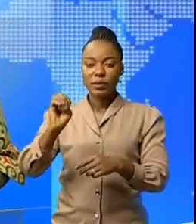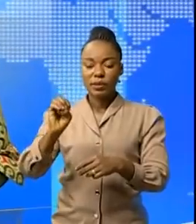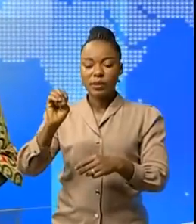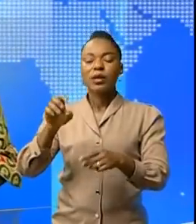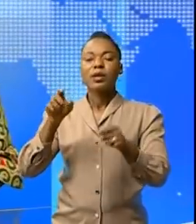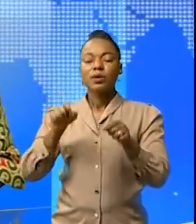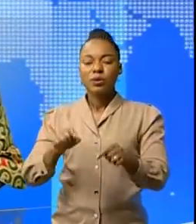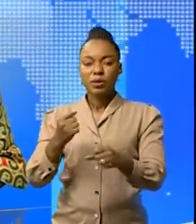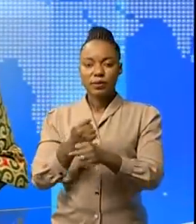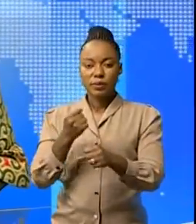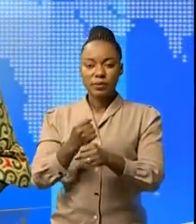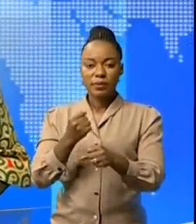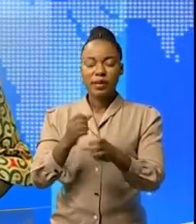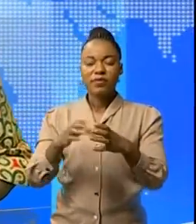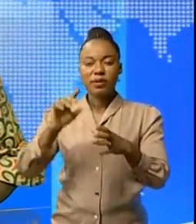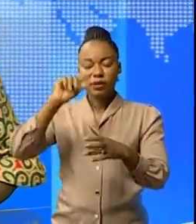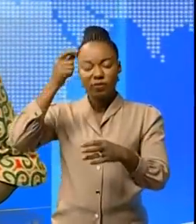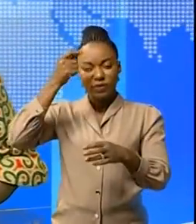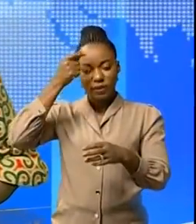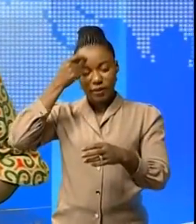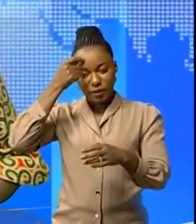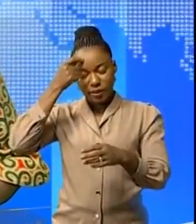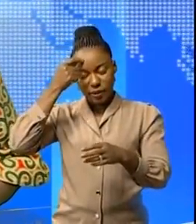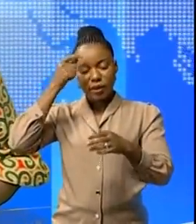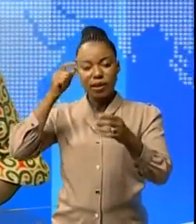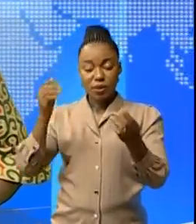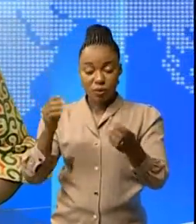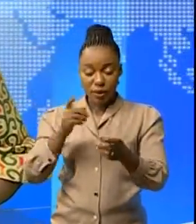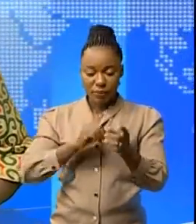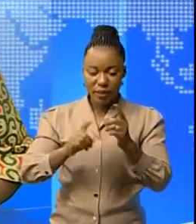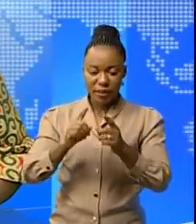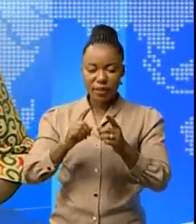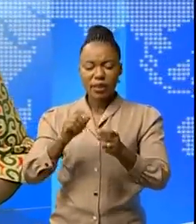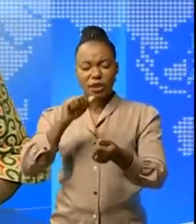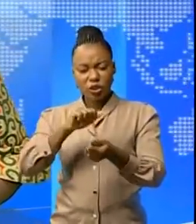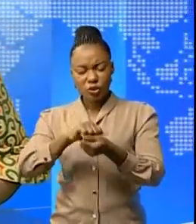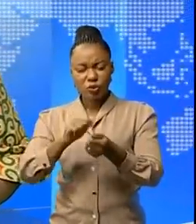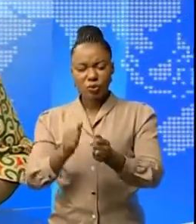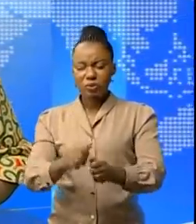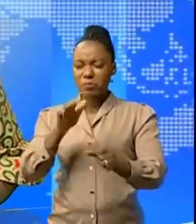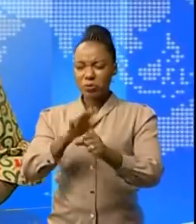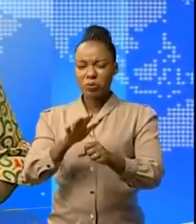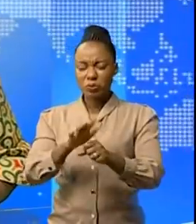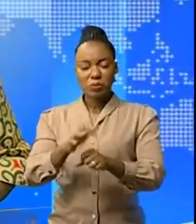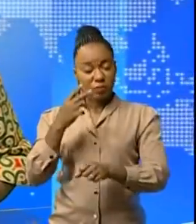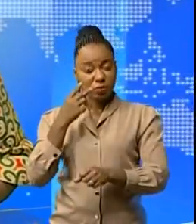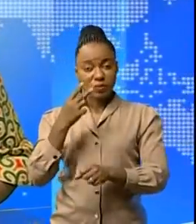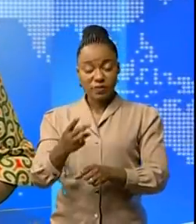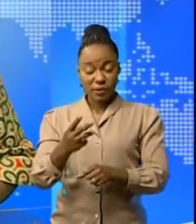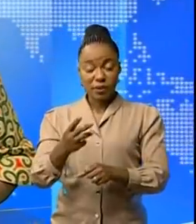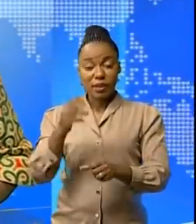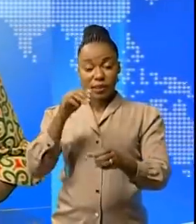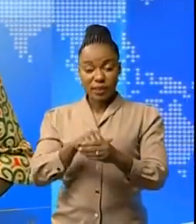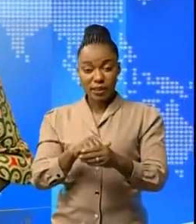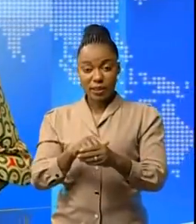une séance de travail avec le gouverneur Christophe Bassé Nananga sur plusieurs priorités de son entité, principalement dans le